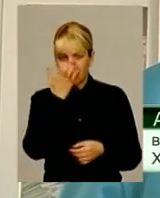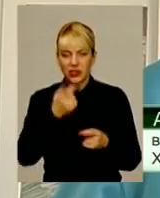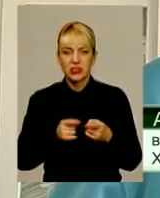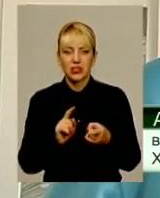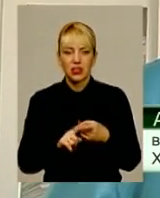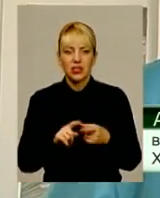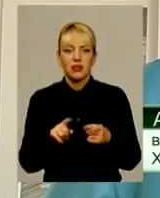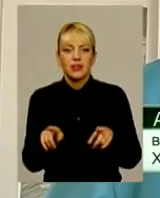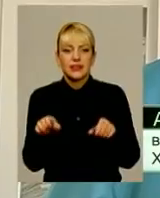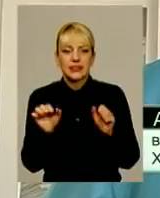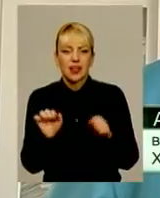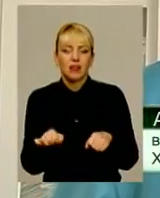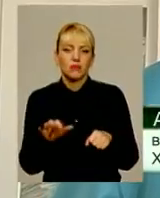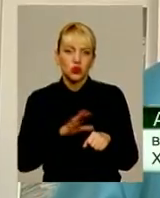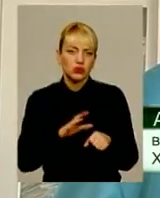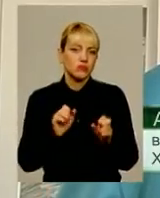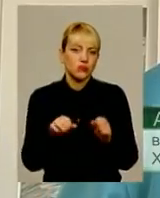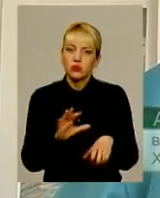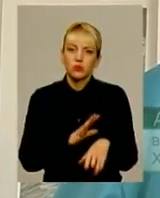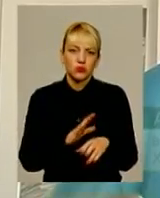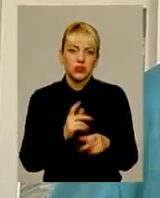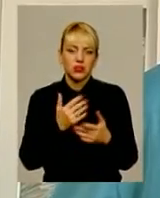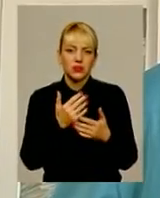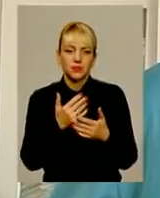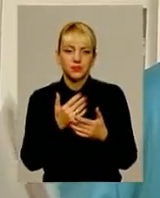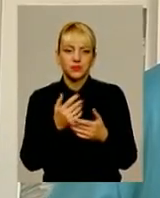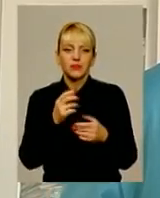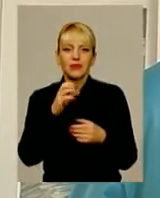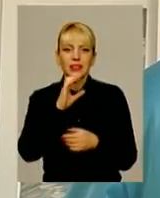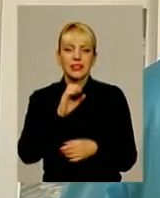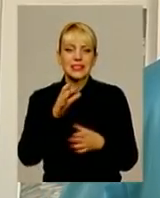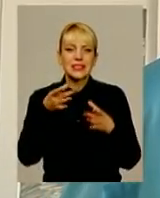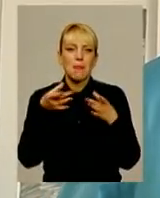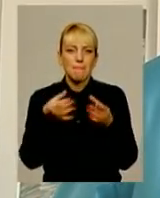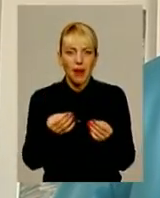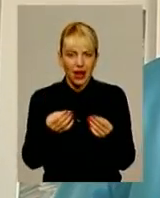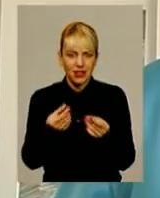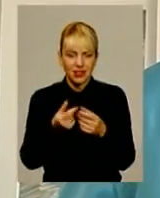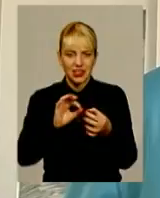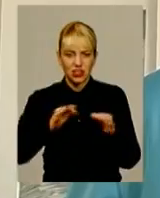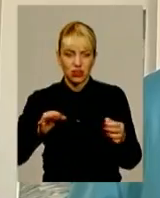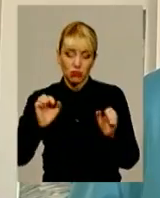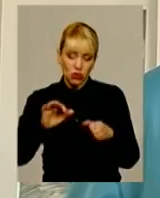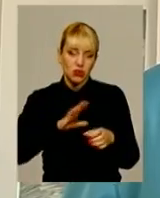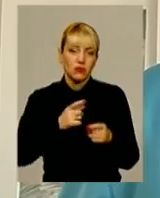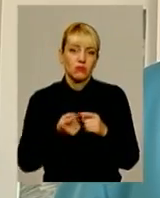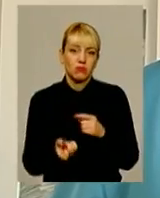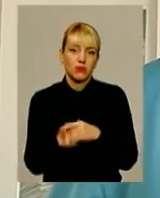вийшовся в плані, воно нікуди не спайки, вони є в червній порожені. Не було, вони себе проявили